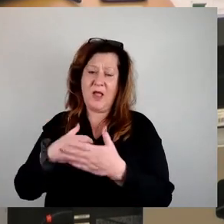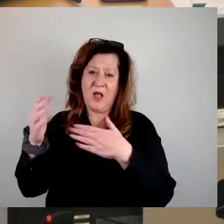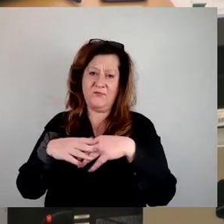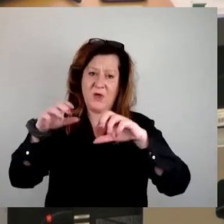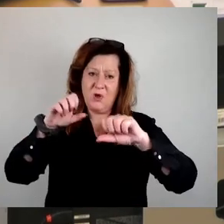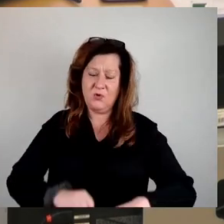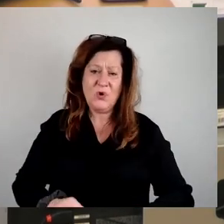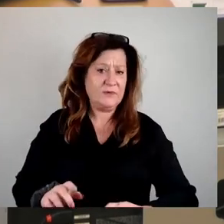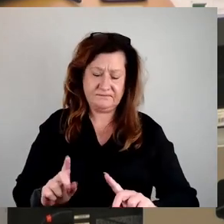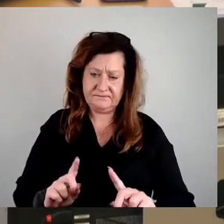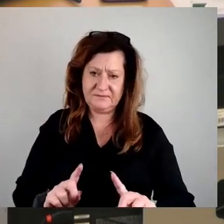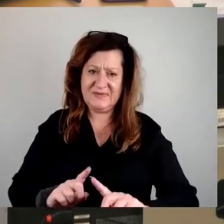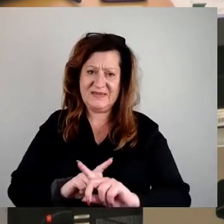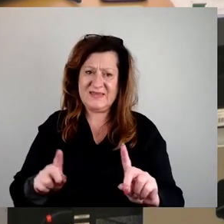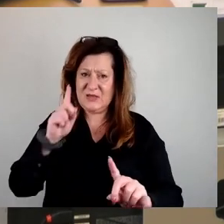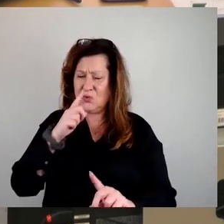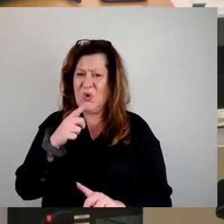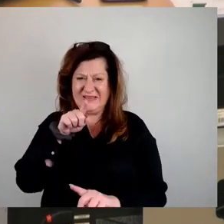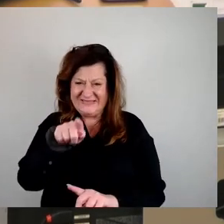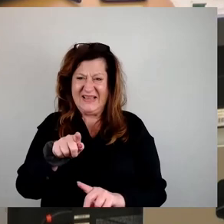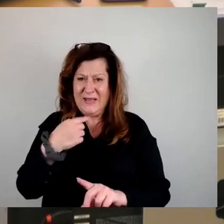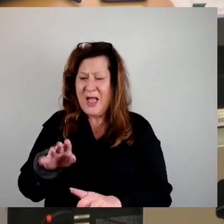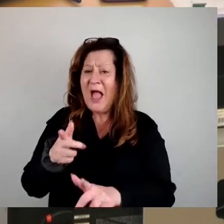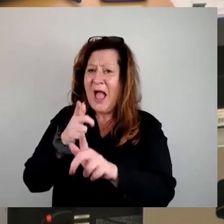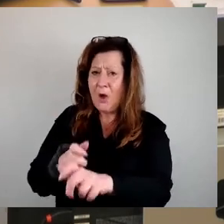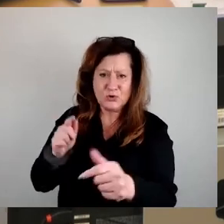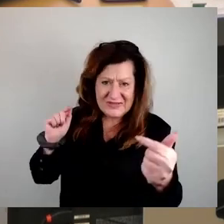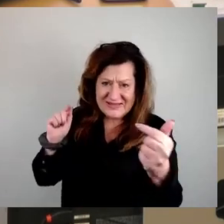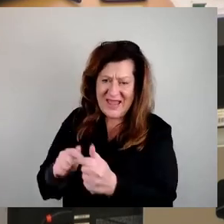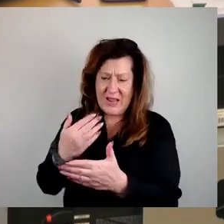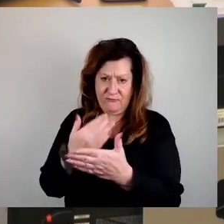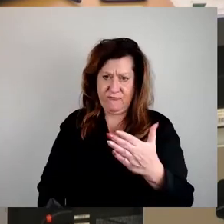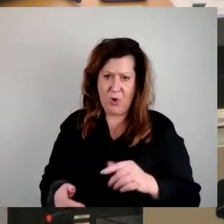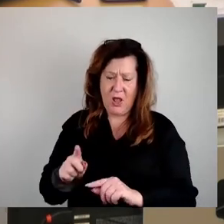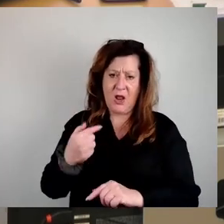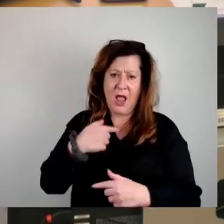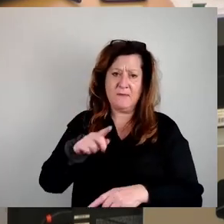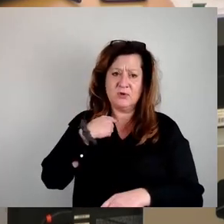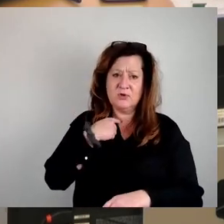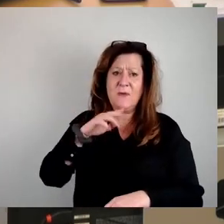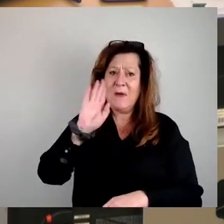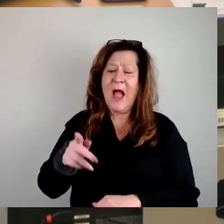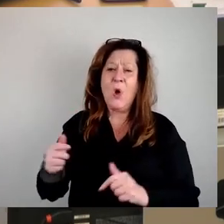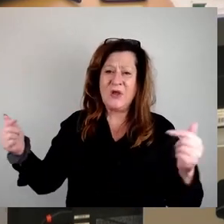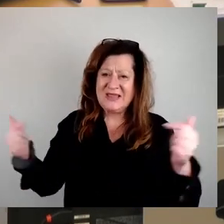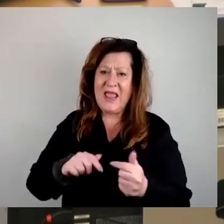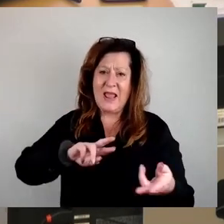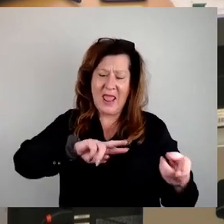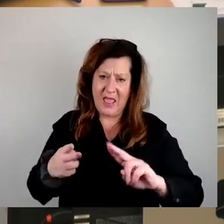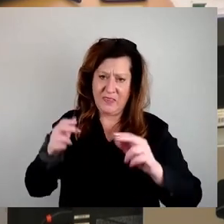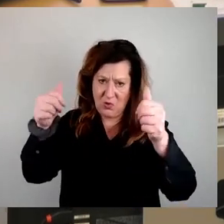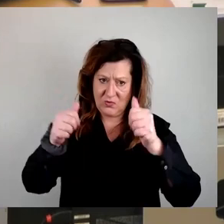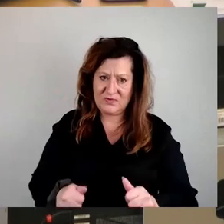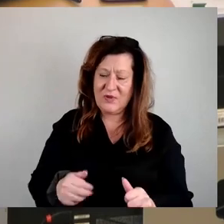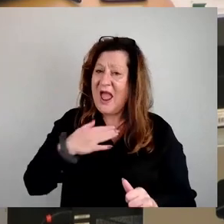so, dass Sie im Ausschuss gegen die Vorlage gestimmt haben, Herr Nietzsche, Sie haben auch gegen unseren Änderungsantrag, der genau das Ziel